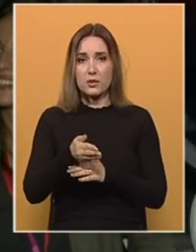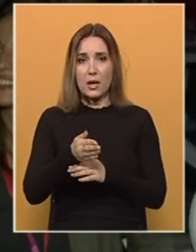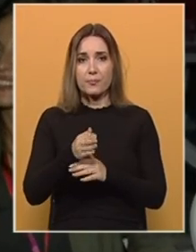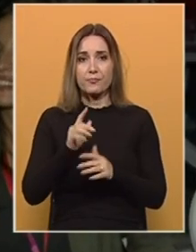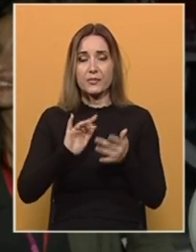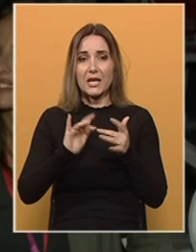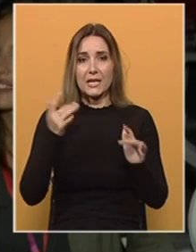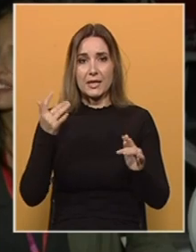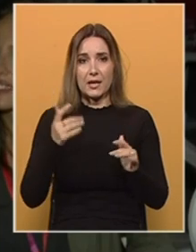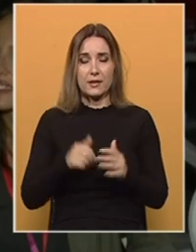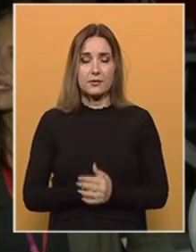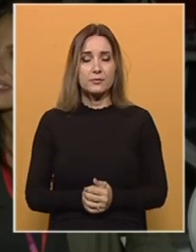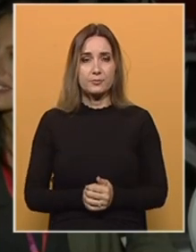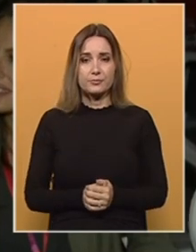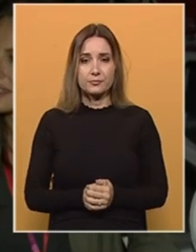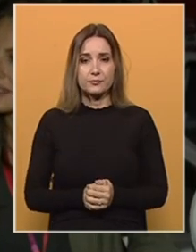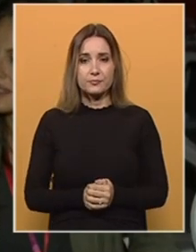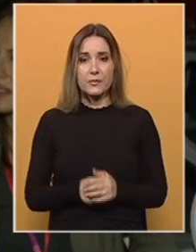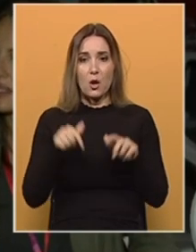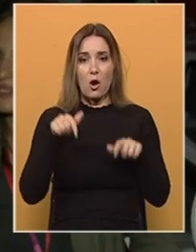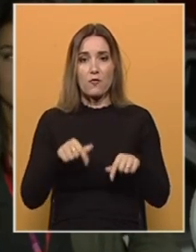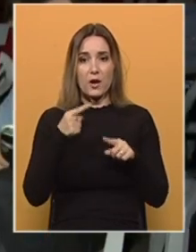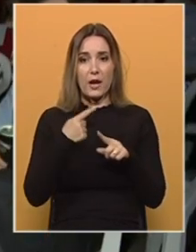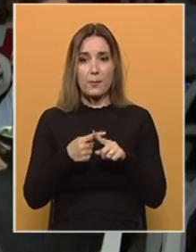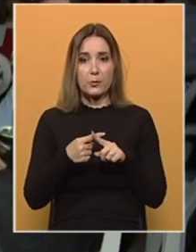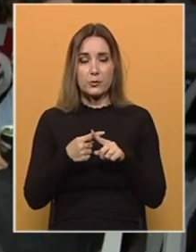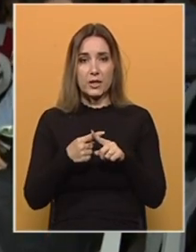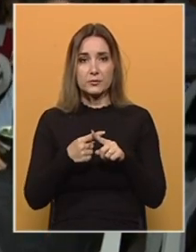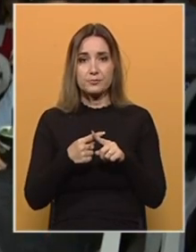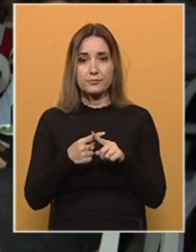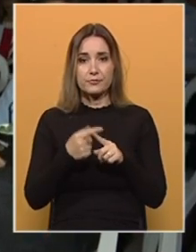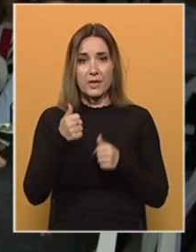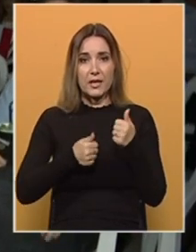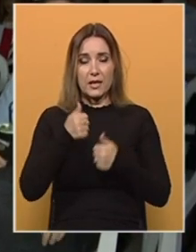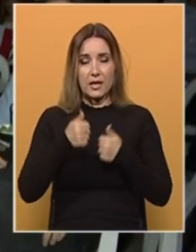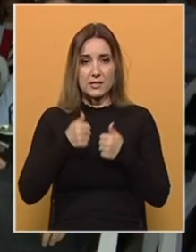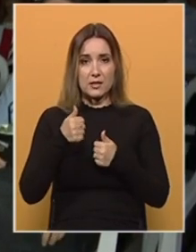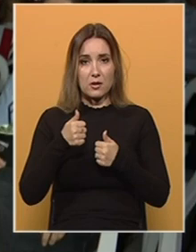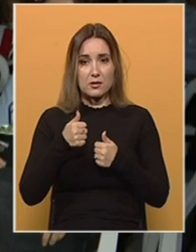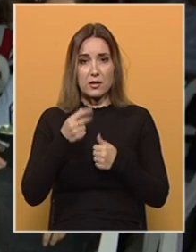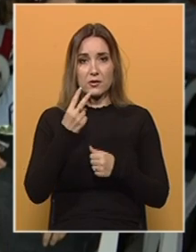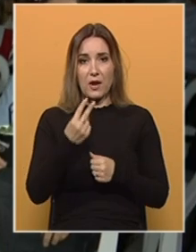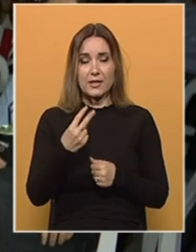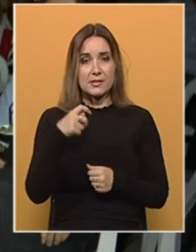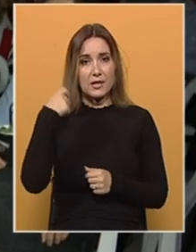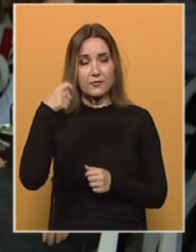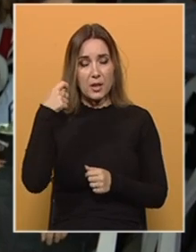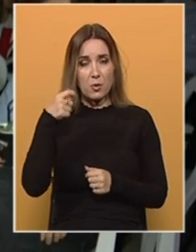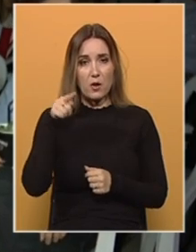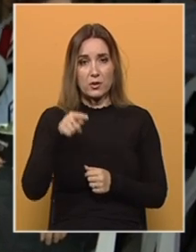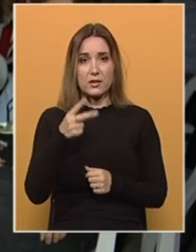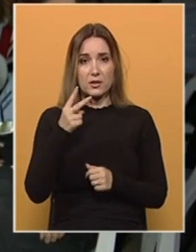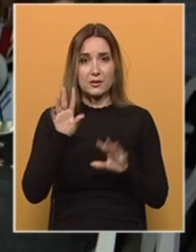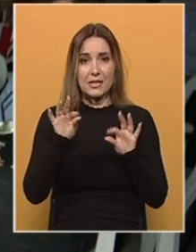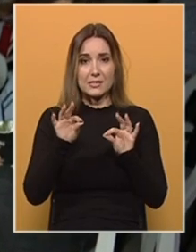ovih internetskih platformi. Ovoga puta u natjecateljskoj konkurenciji je 20 filmova. Od tih 20,